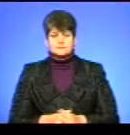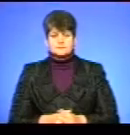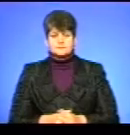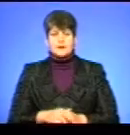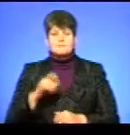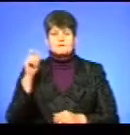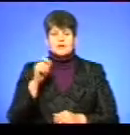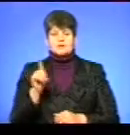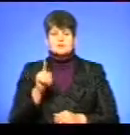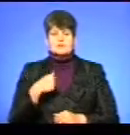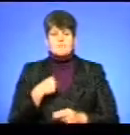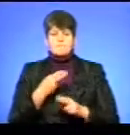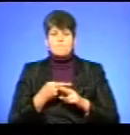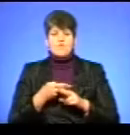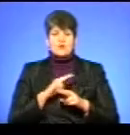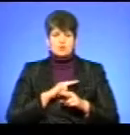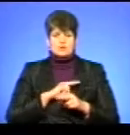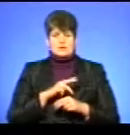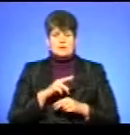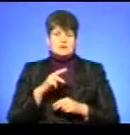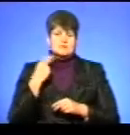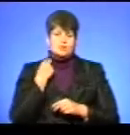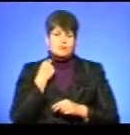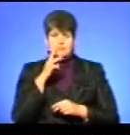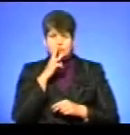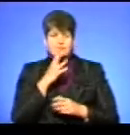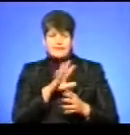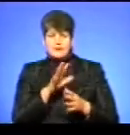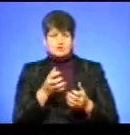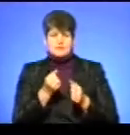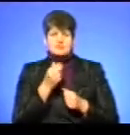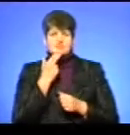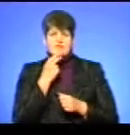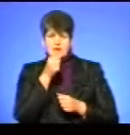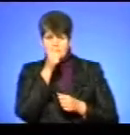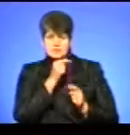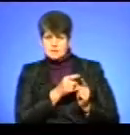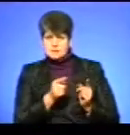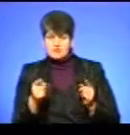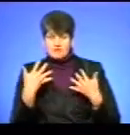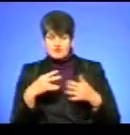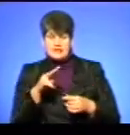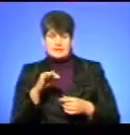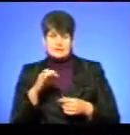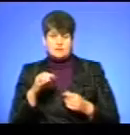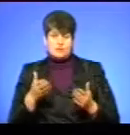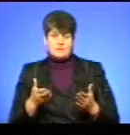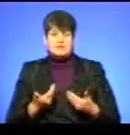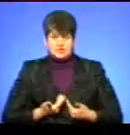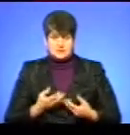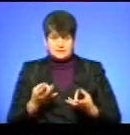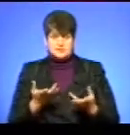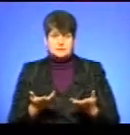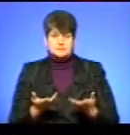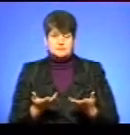Приїхали, щоб нам повернули заборговану зарплату, яку ми не отримаємо від червня місяця. Слава Богу, вже листопад. А жити за щось